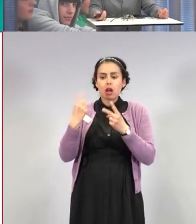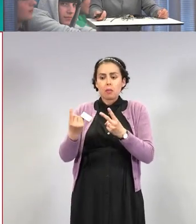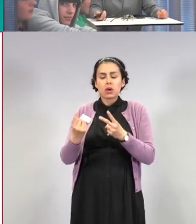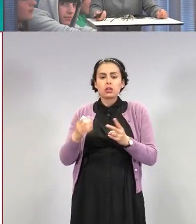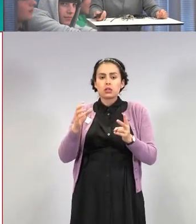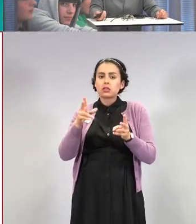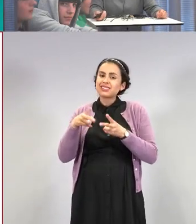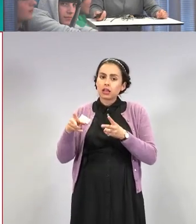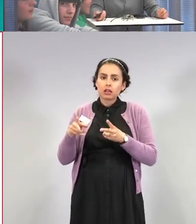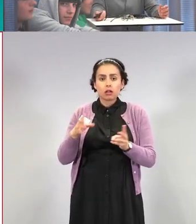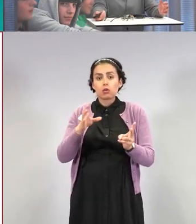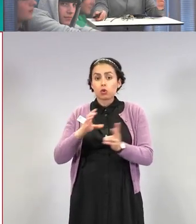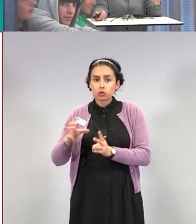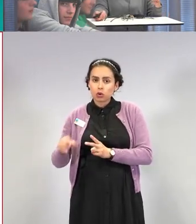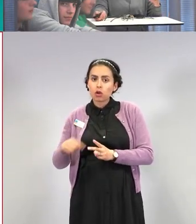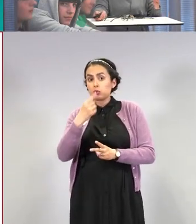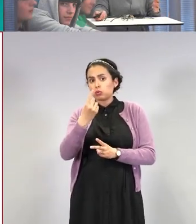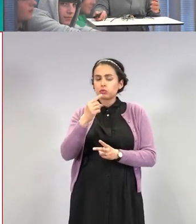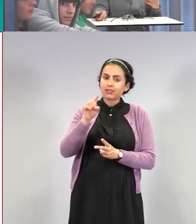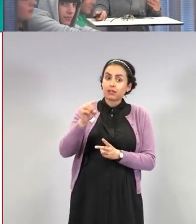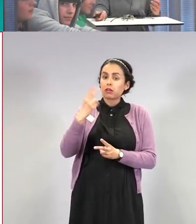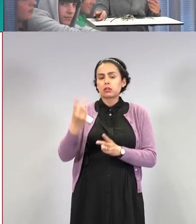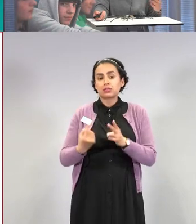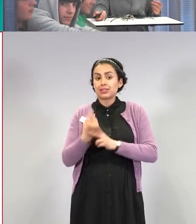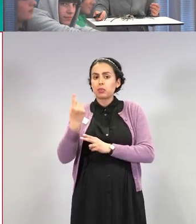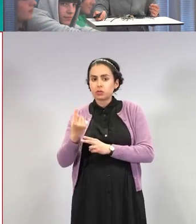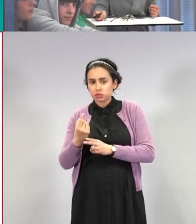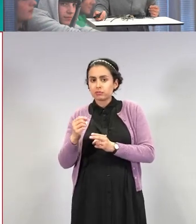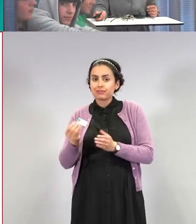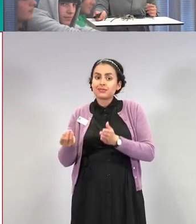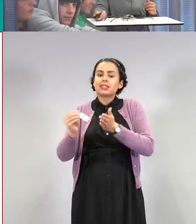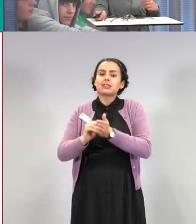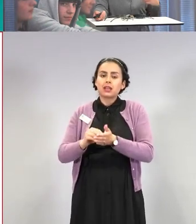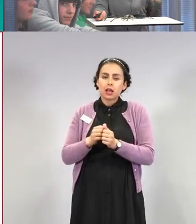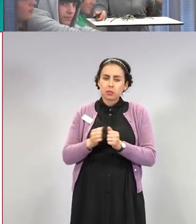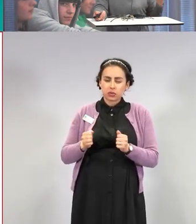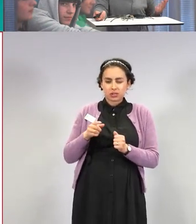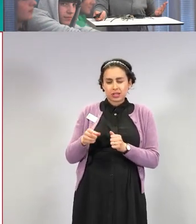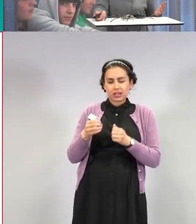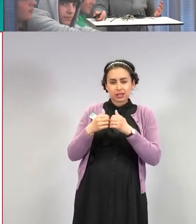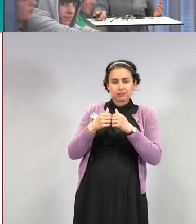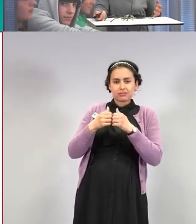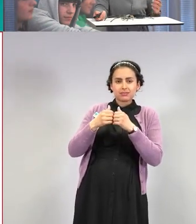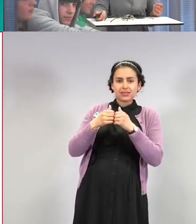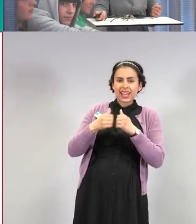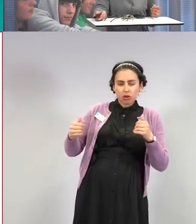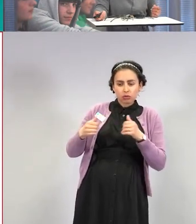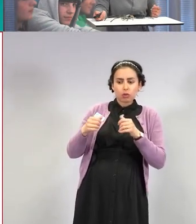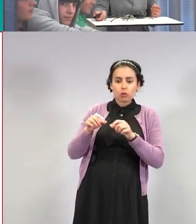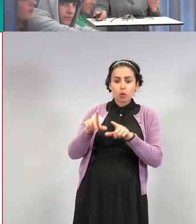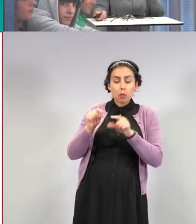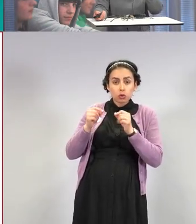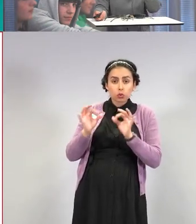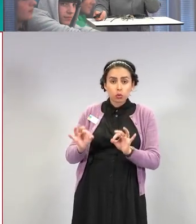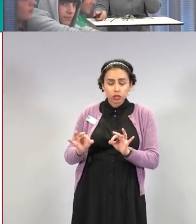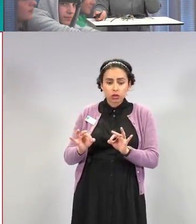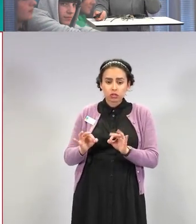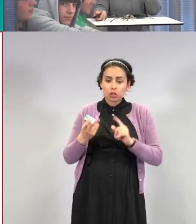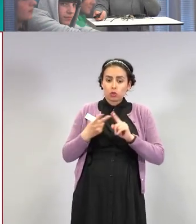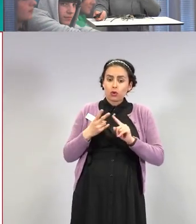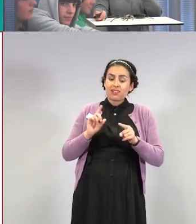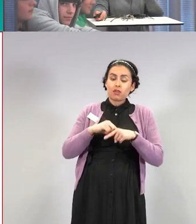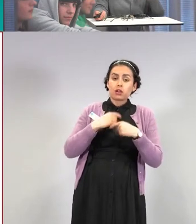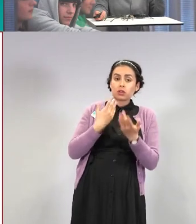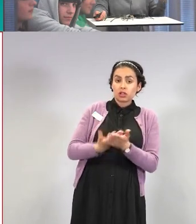ja tapauksia hiukan enemmän. Mutta tosiaan nämäkin erot vaan toteutuivat sillä, että toinen vaihtoehto olisi, että kaikki ihmiset